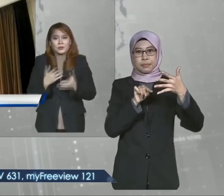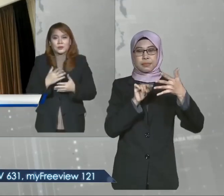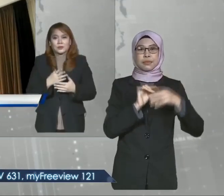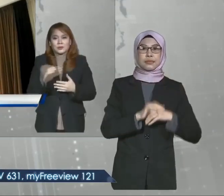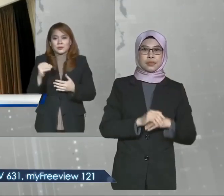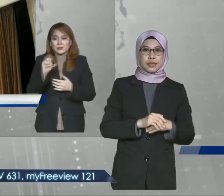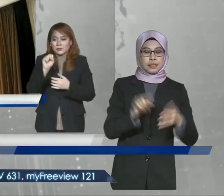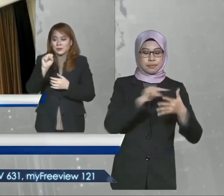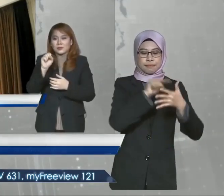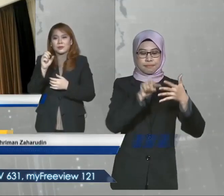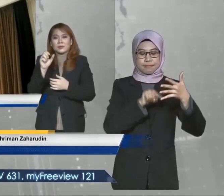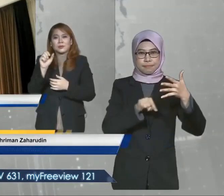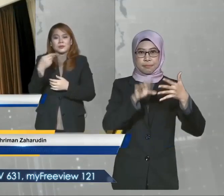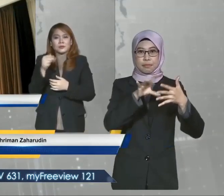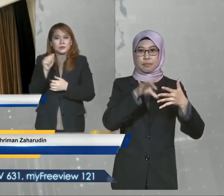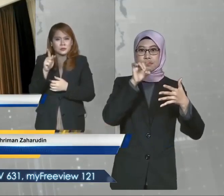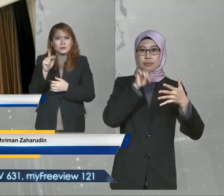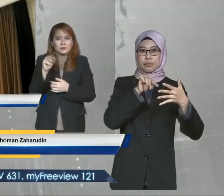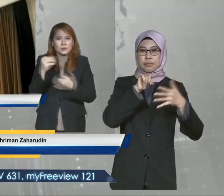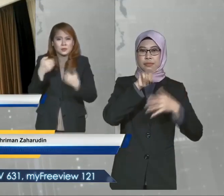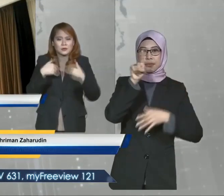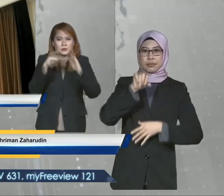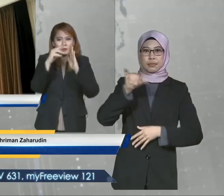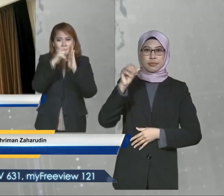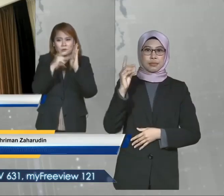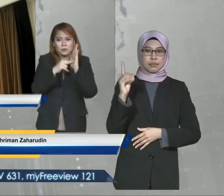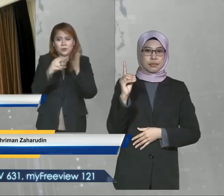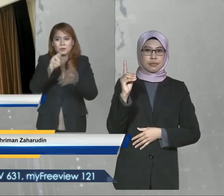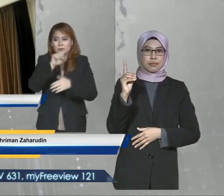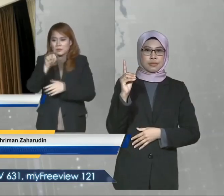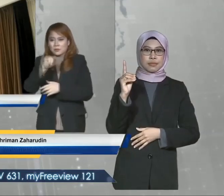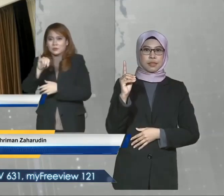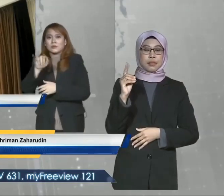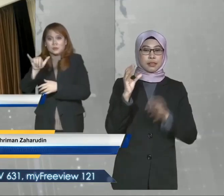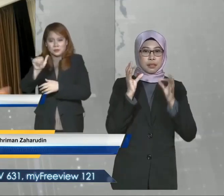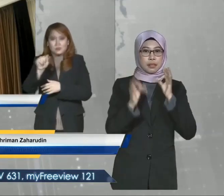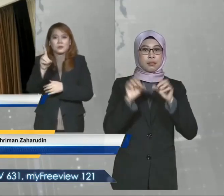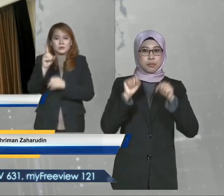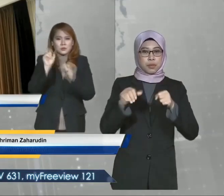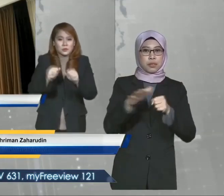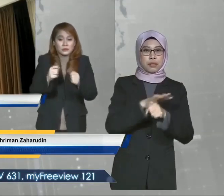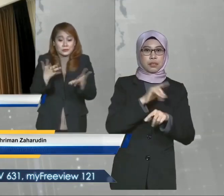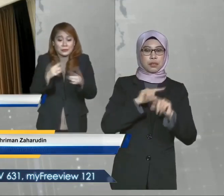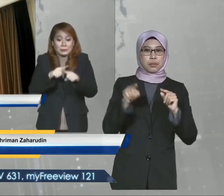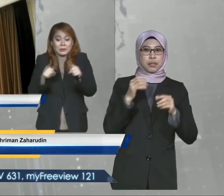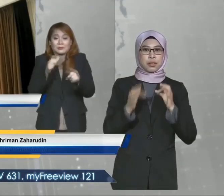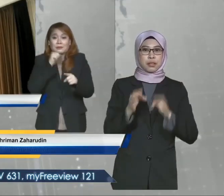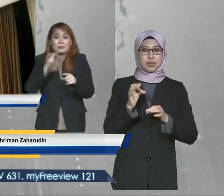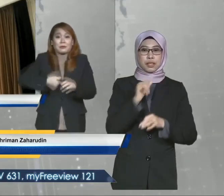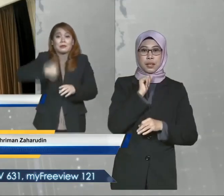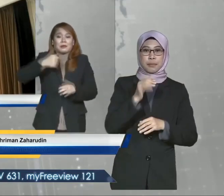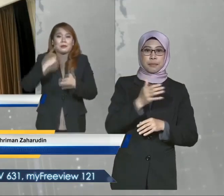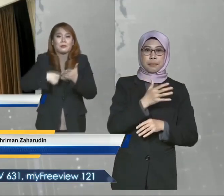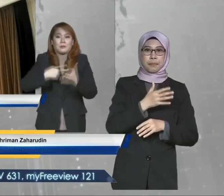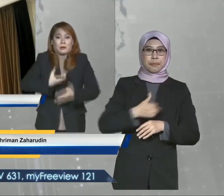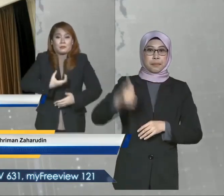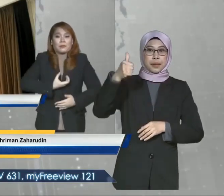Ziyad mempunyai kriteria itu bolehlah sebab dia tidak menangani medal. Lepas itu dia tidak,